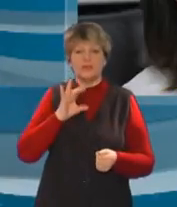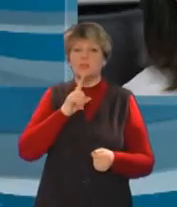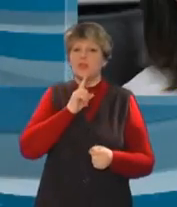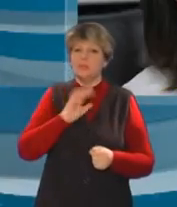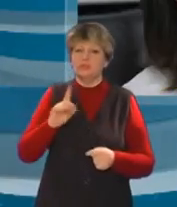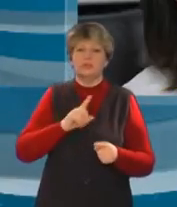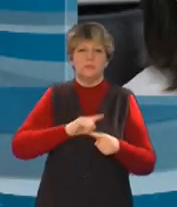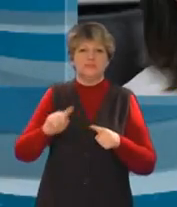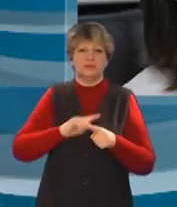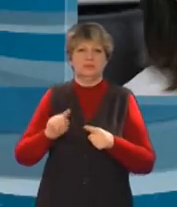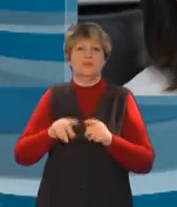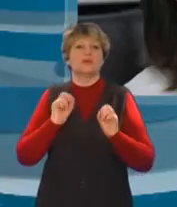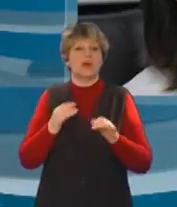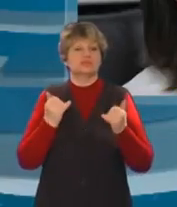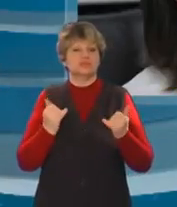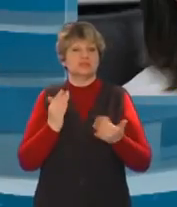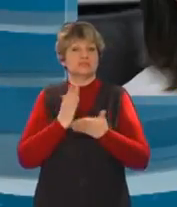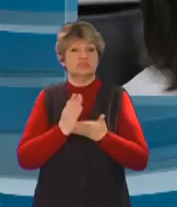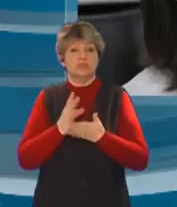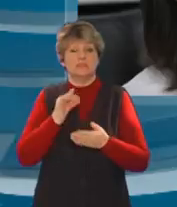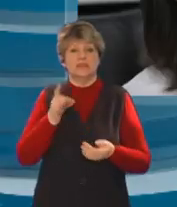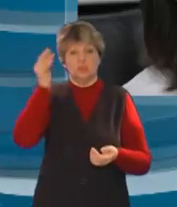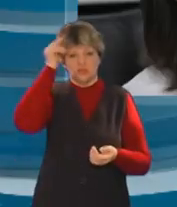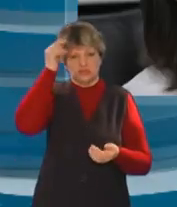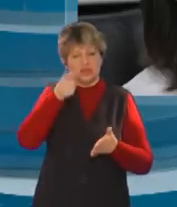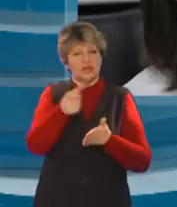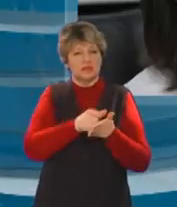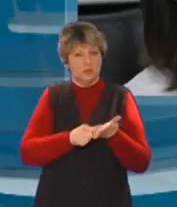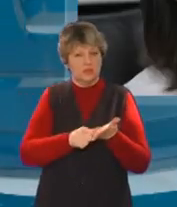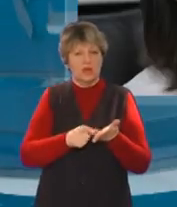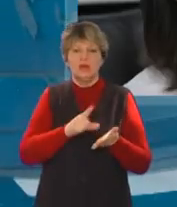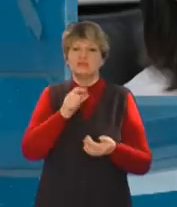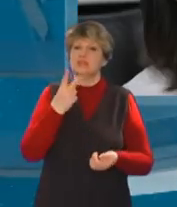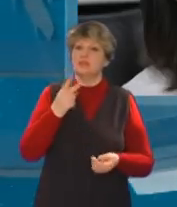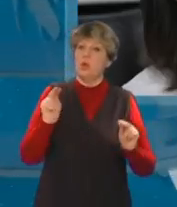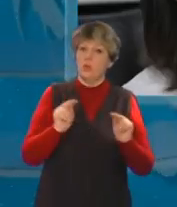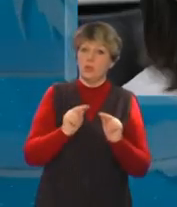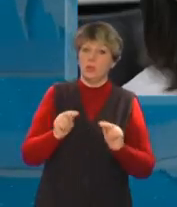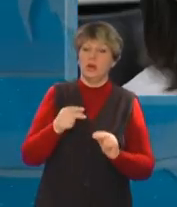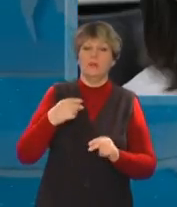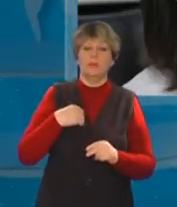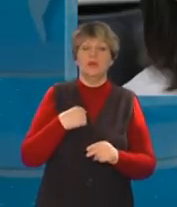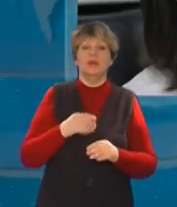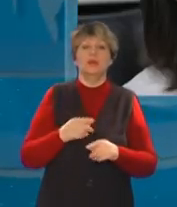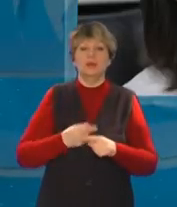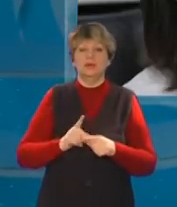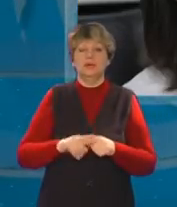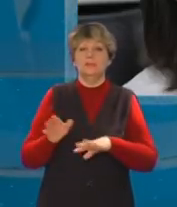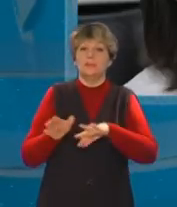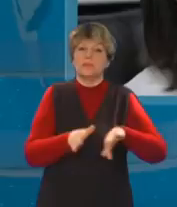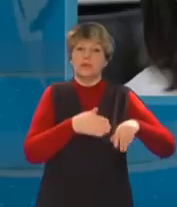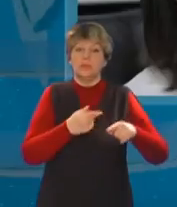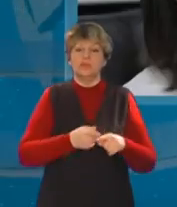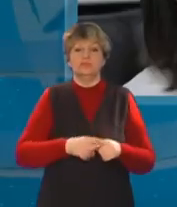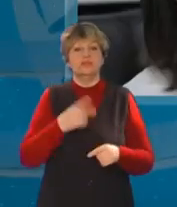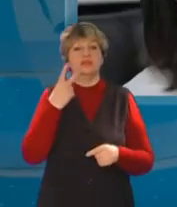не буде галопом по Європі, як це відбувається зараз при вивченні творів. Наразі ми встигаємо за два уроки пройти божественну комедію